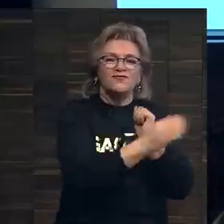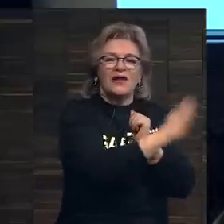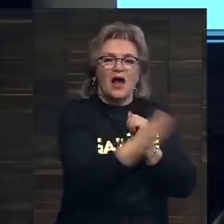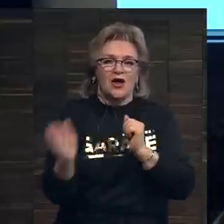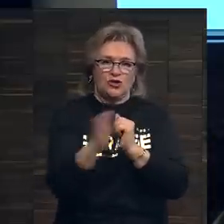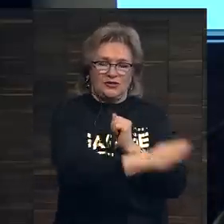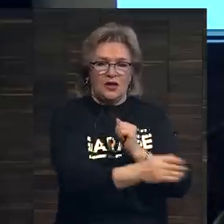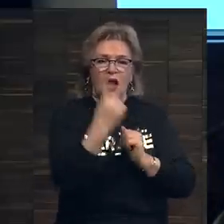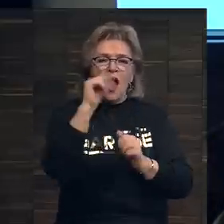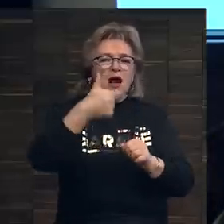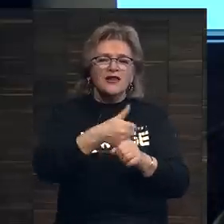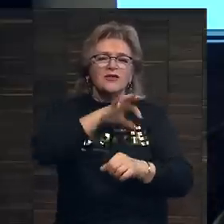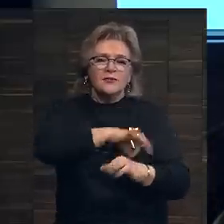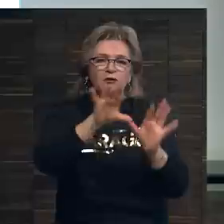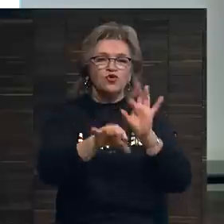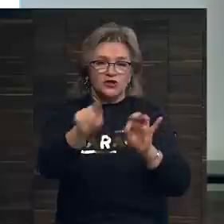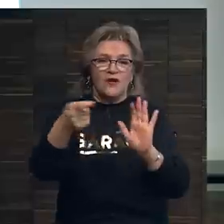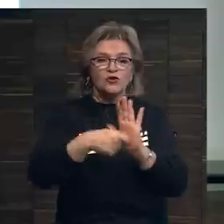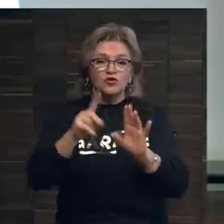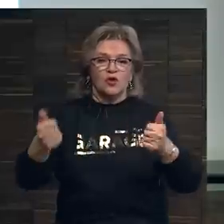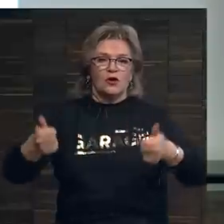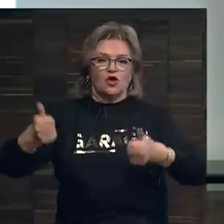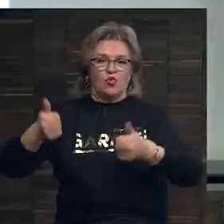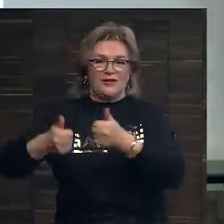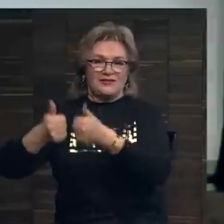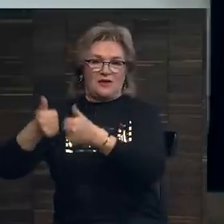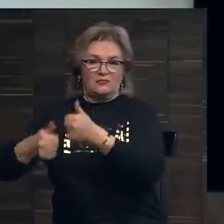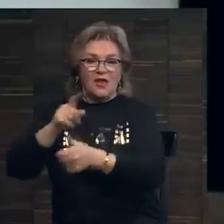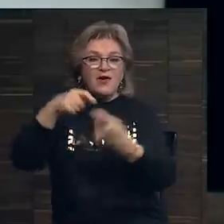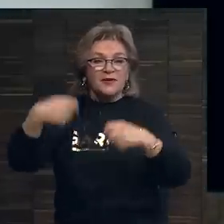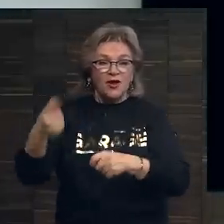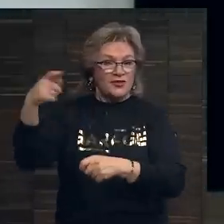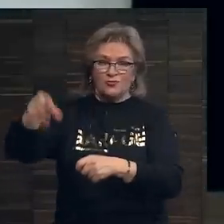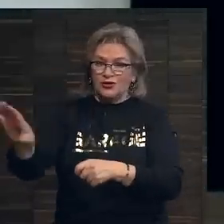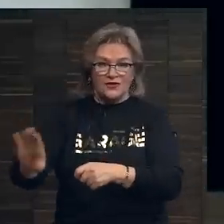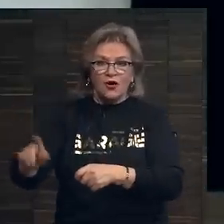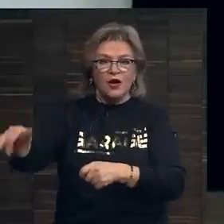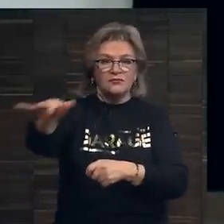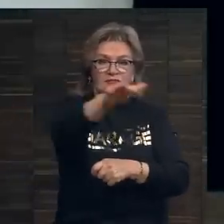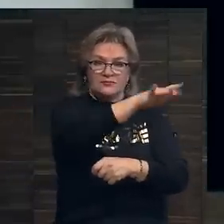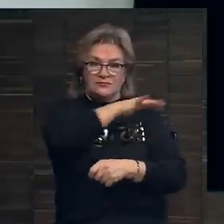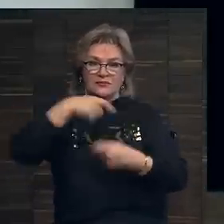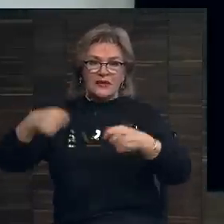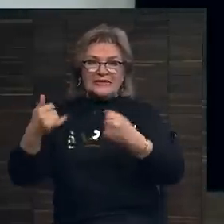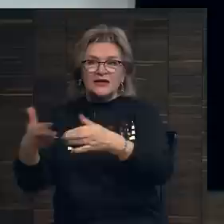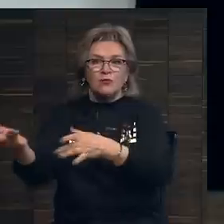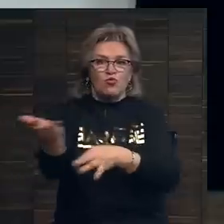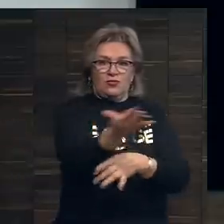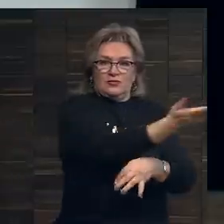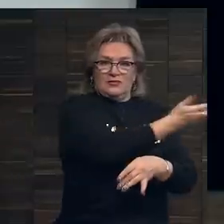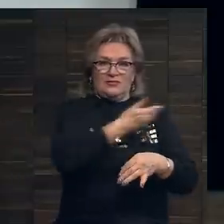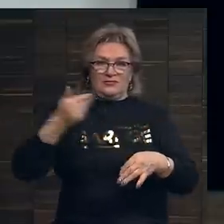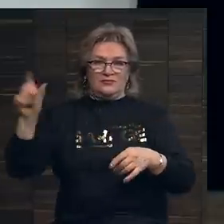из сторон. Одно из главных преимуществ аукциона – конкуренция. Вы продаете не одному человеку, вы продаете целому ряду